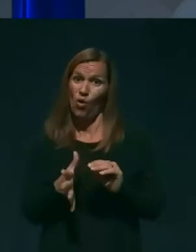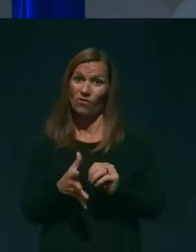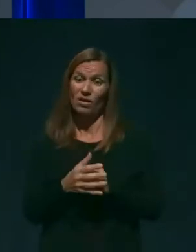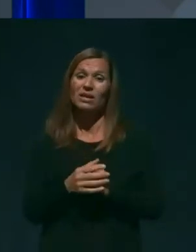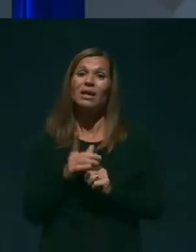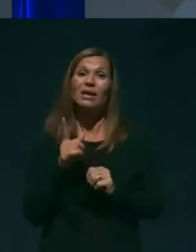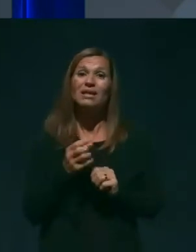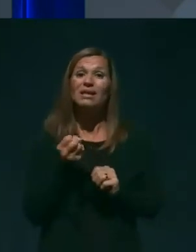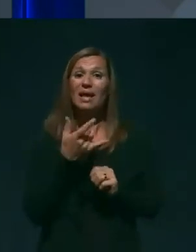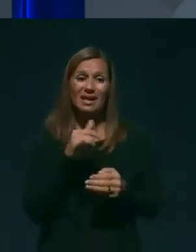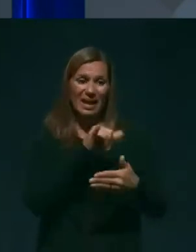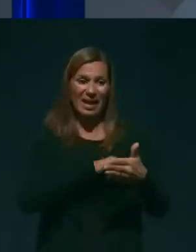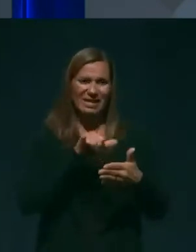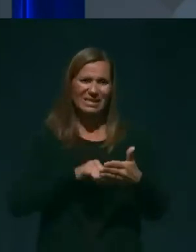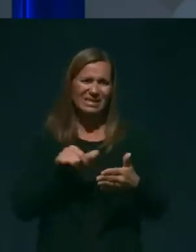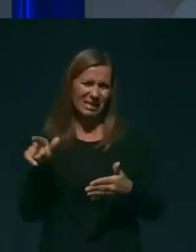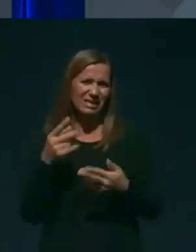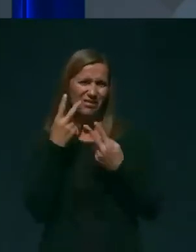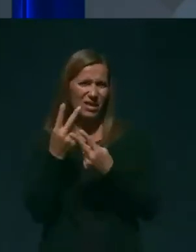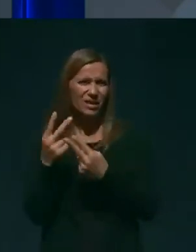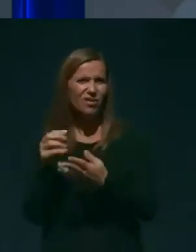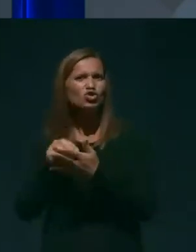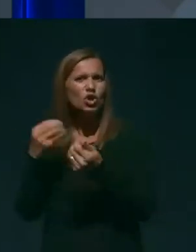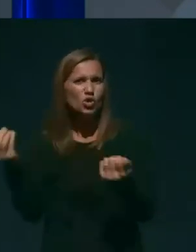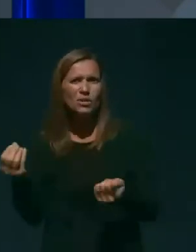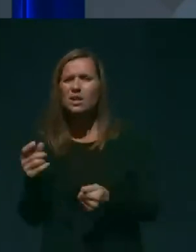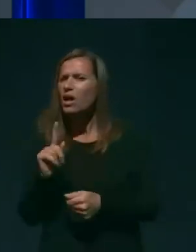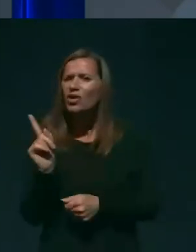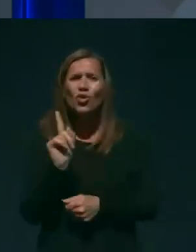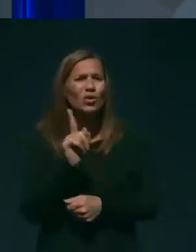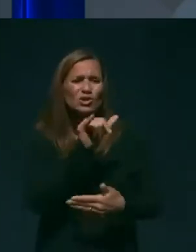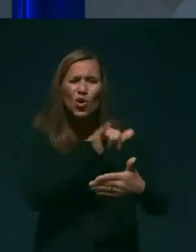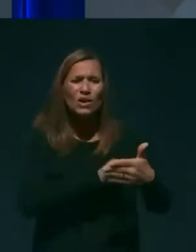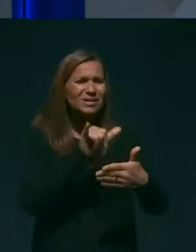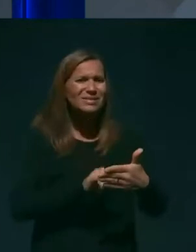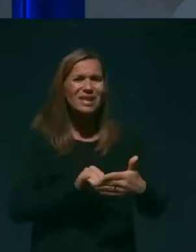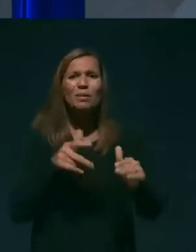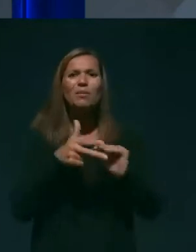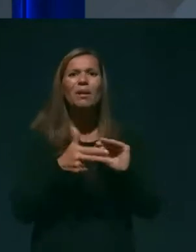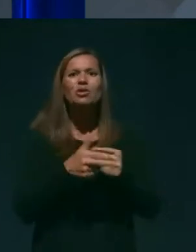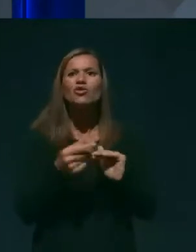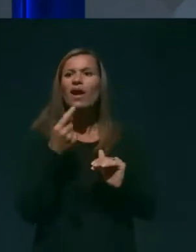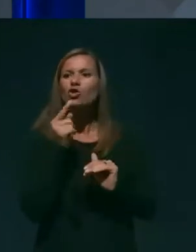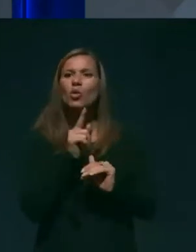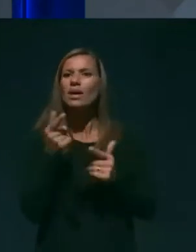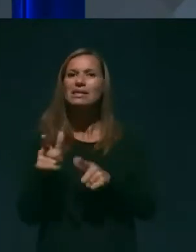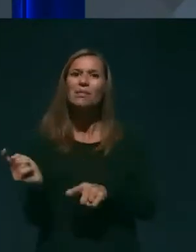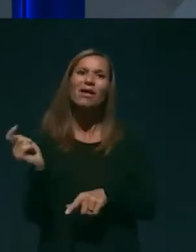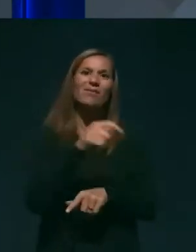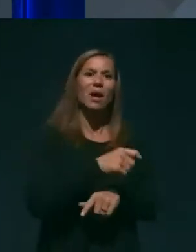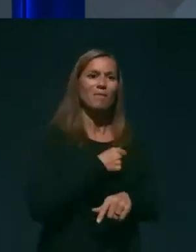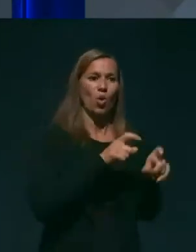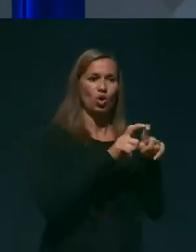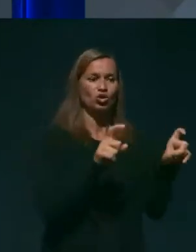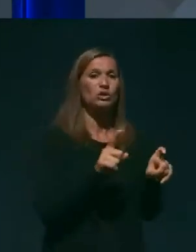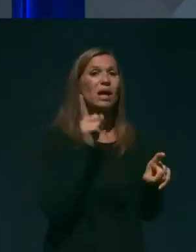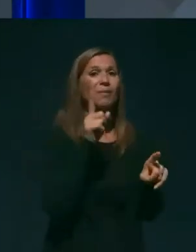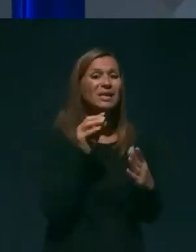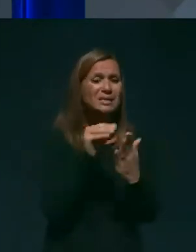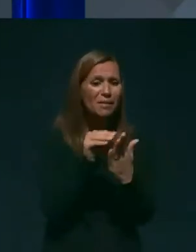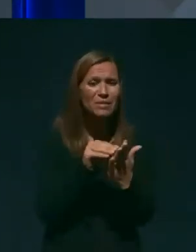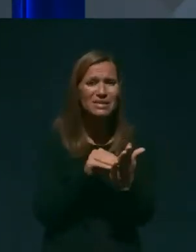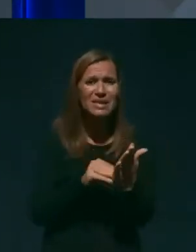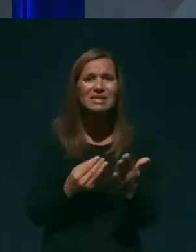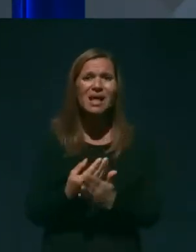švidelnika teh časopisih in tako naprej, to niso liste, ki bi preprečevali, da kdo ne pride v bolnišnico, ampak pravzaprav en zapisek za dežurnega